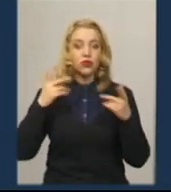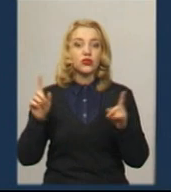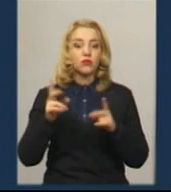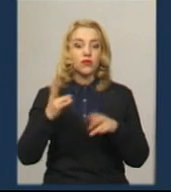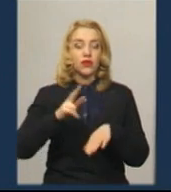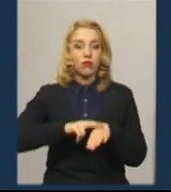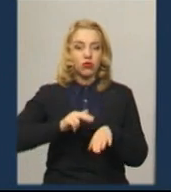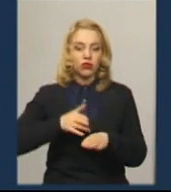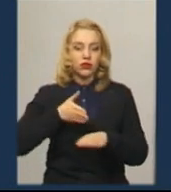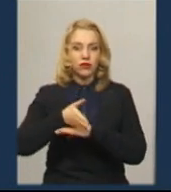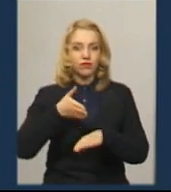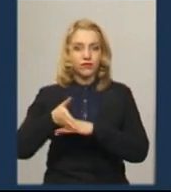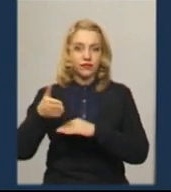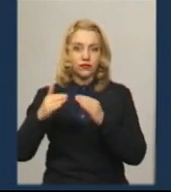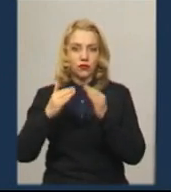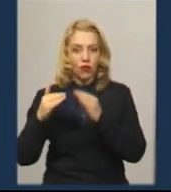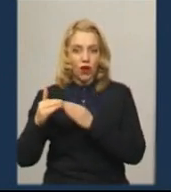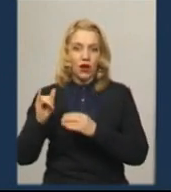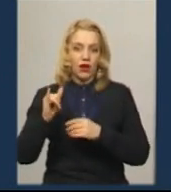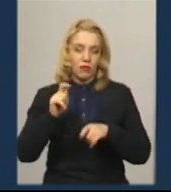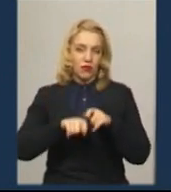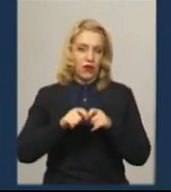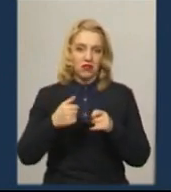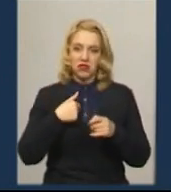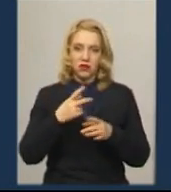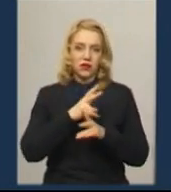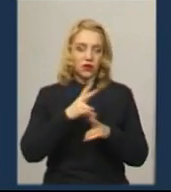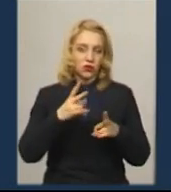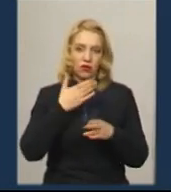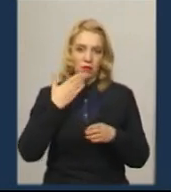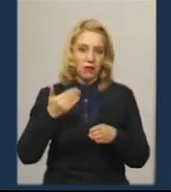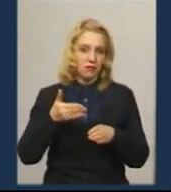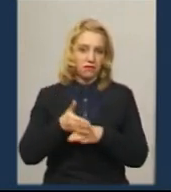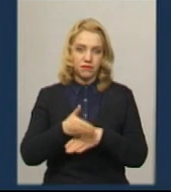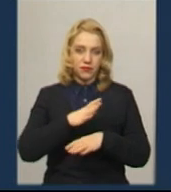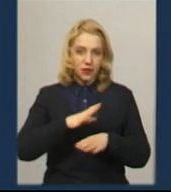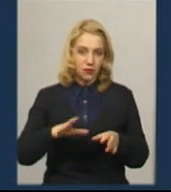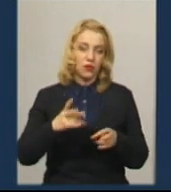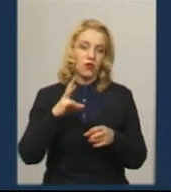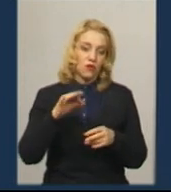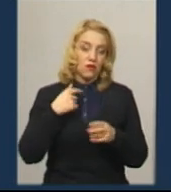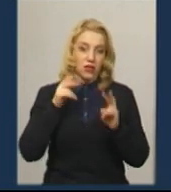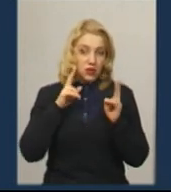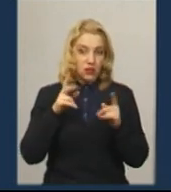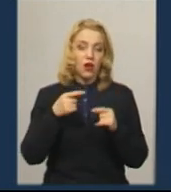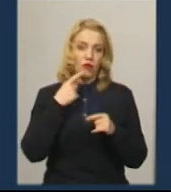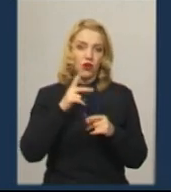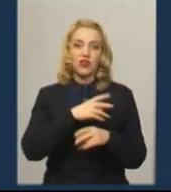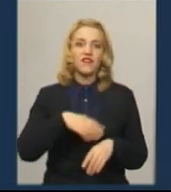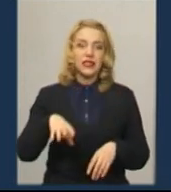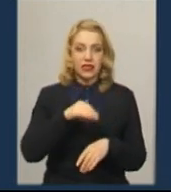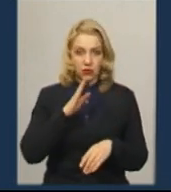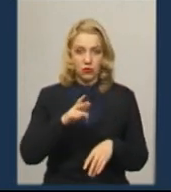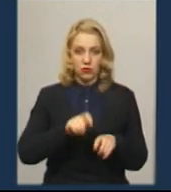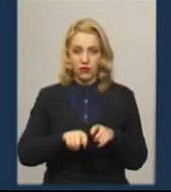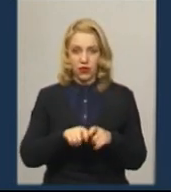поліція ходити перевіряти, поки до нас ніхто не приходив. Не знаю, чи прийде, але так сказали, що будуть всіх перевіряти, але мені